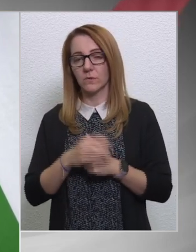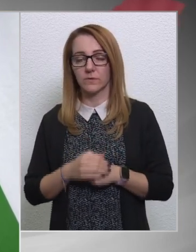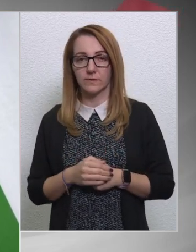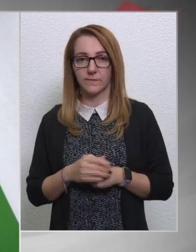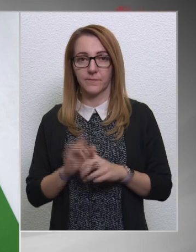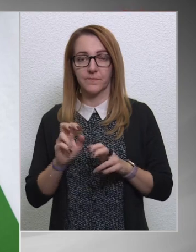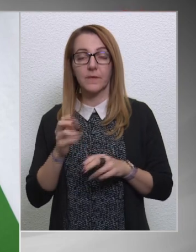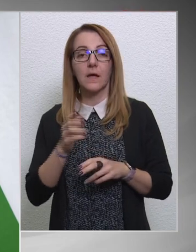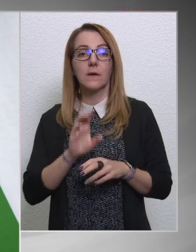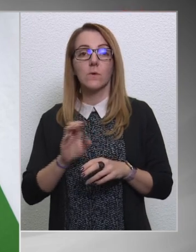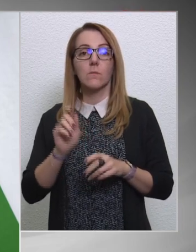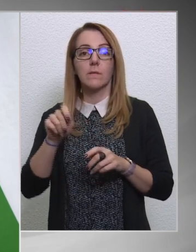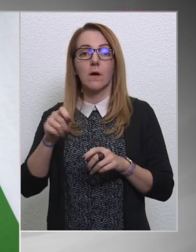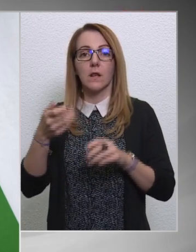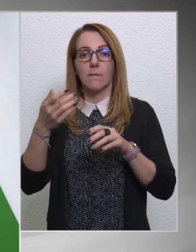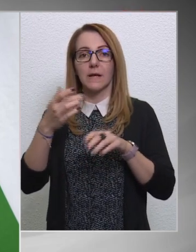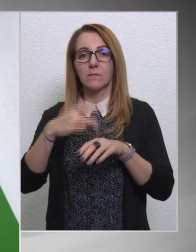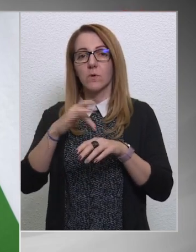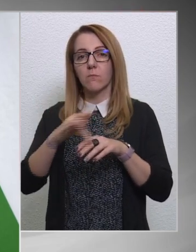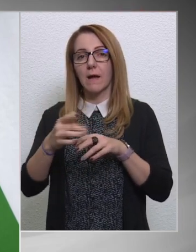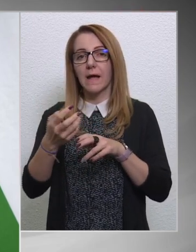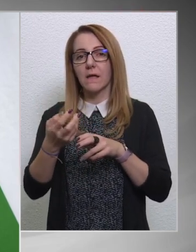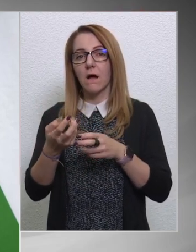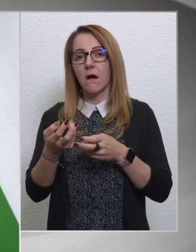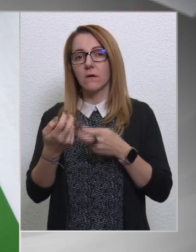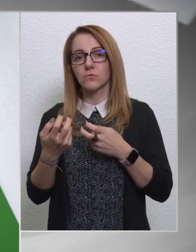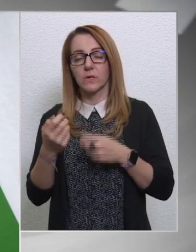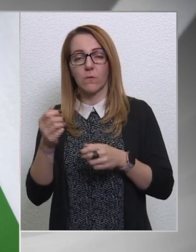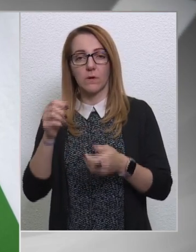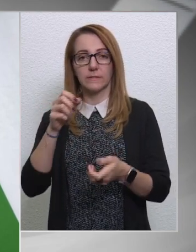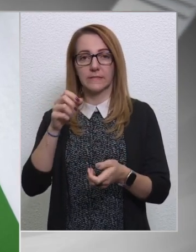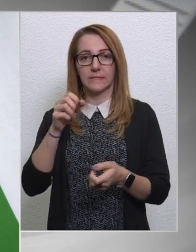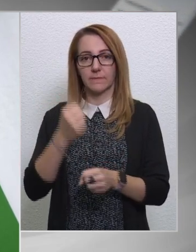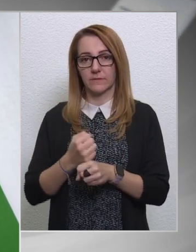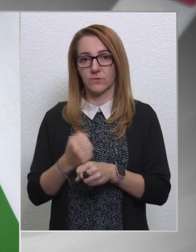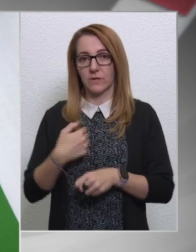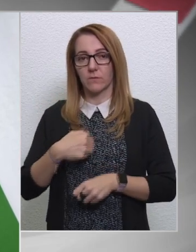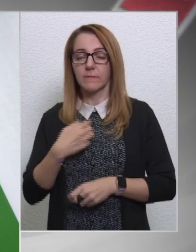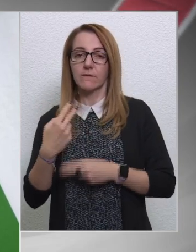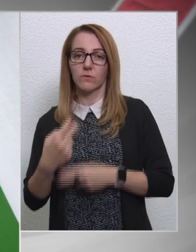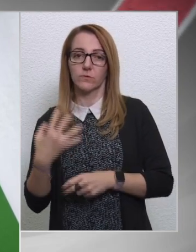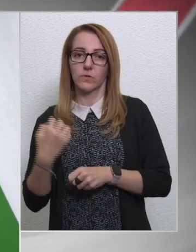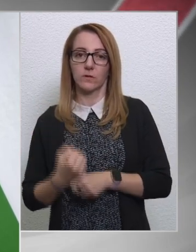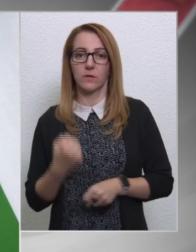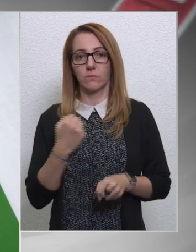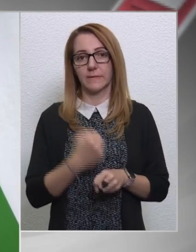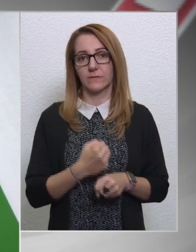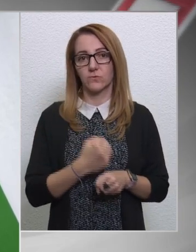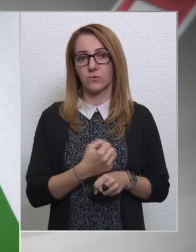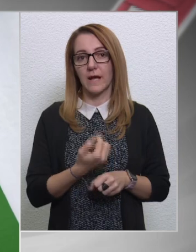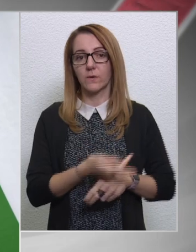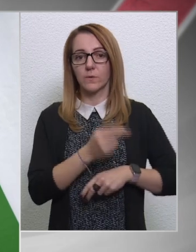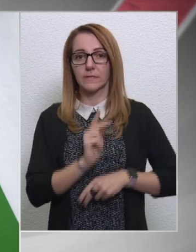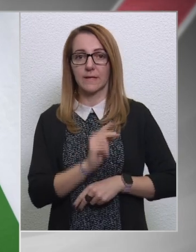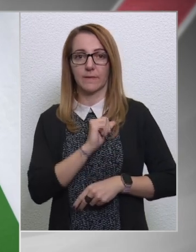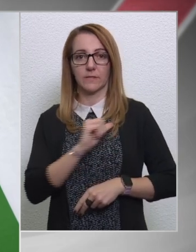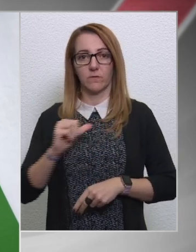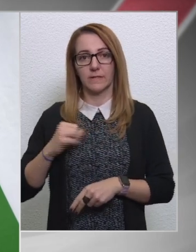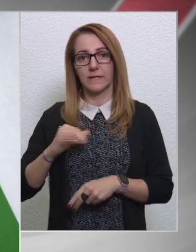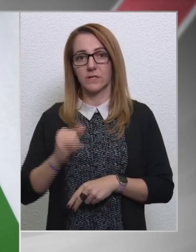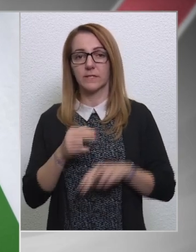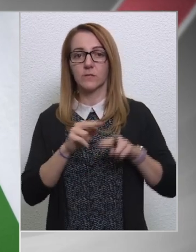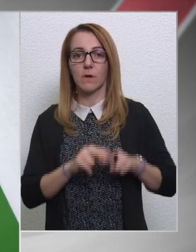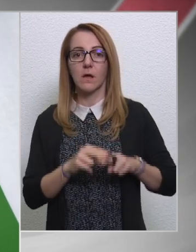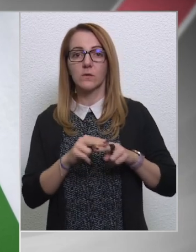Európai Parlament próbálja zsarolni a bizottságot, mi fontosnak tartjuk azt, hogy a bizottság őrizze meg a szuverenitását, és maradjon a